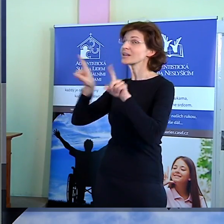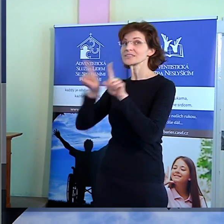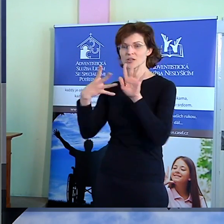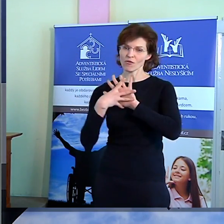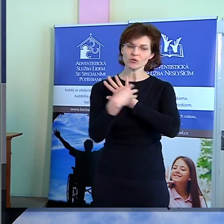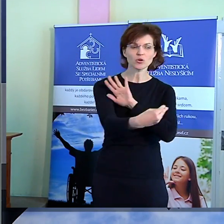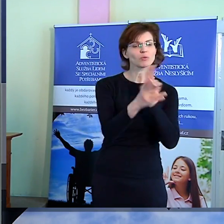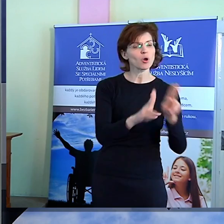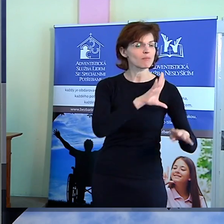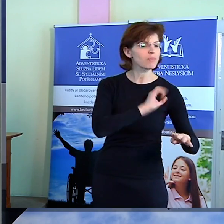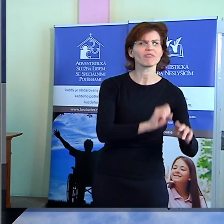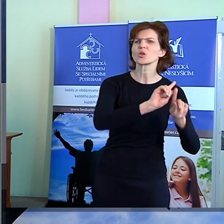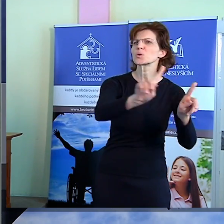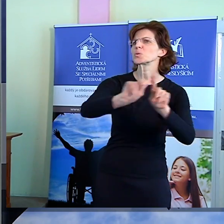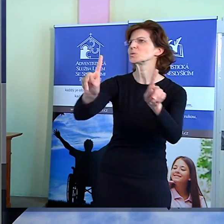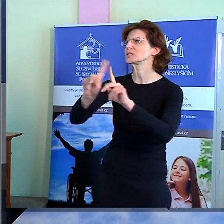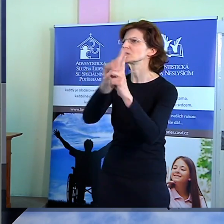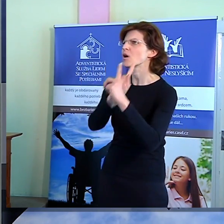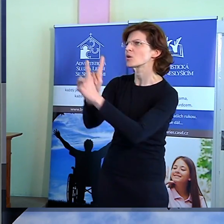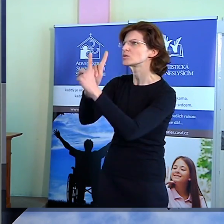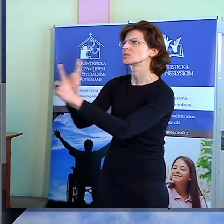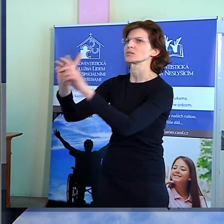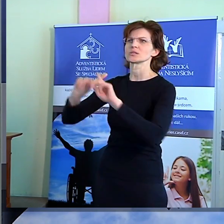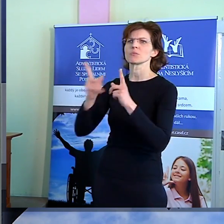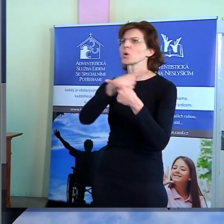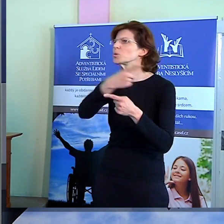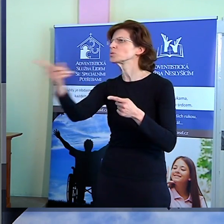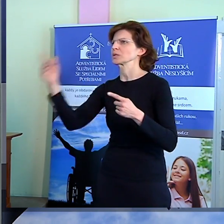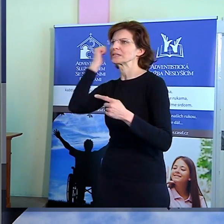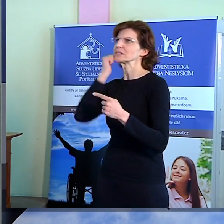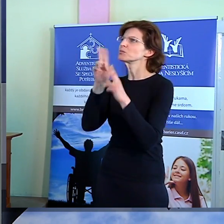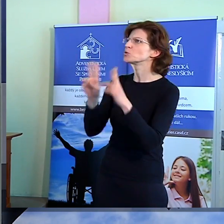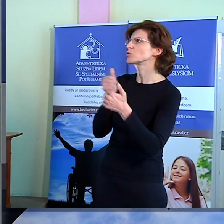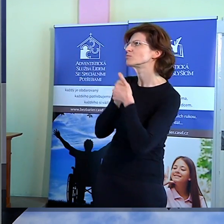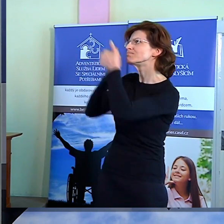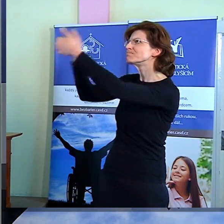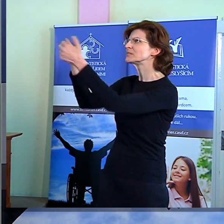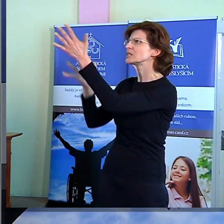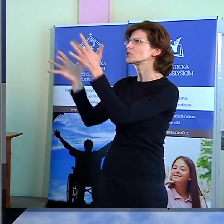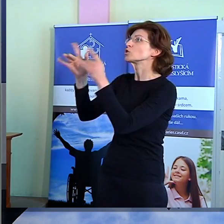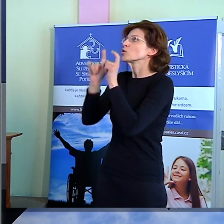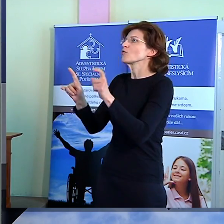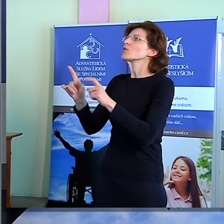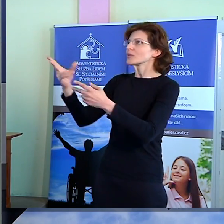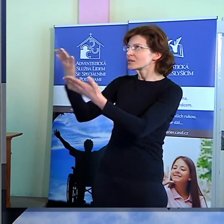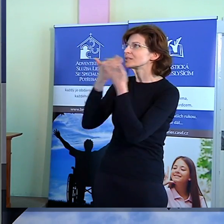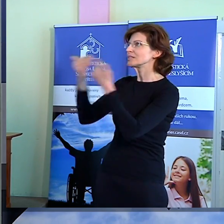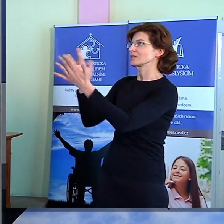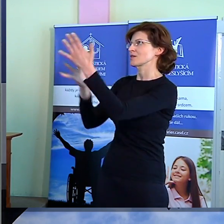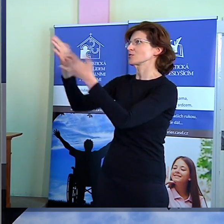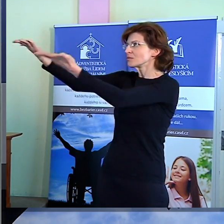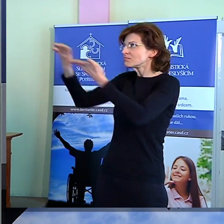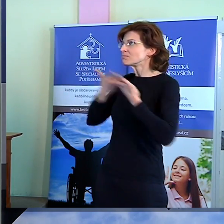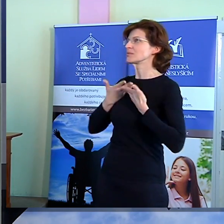mě nezmalomyslní okolnosti, protože mám v životě cíl, ke kterému směřuji. My můžeme v